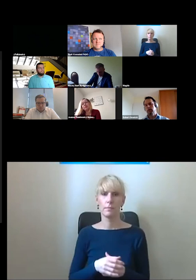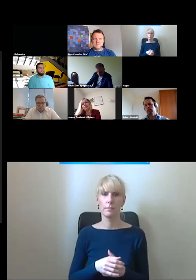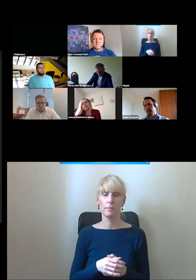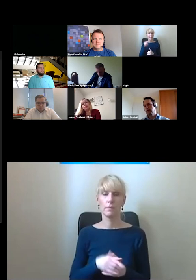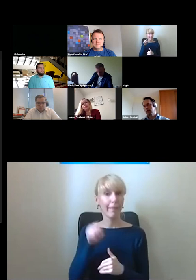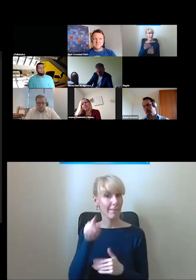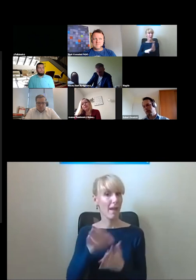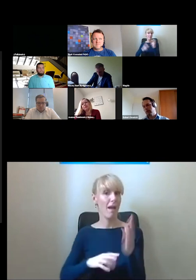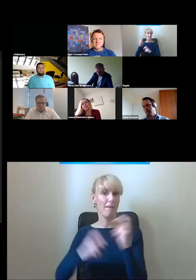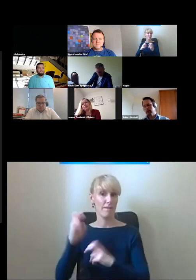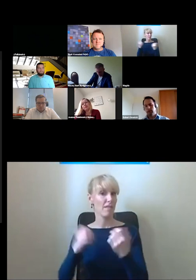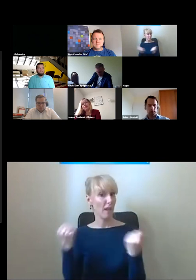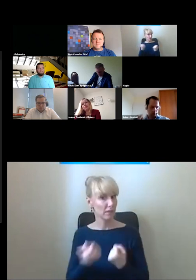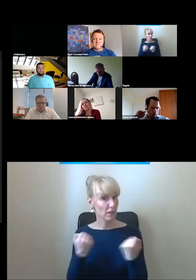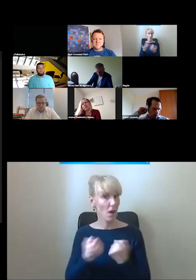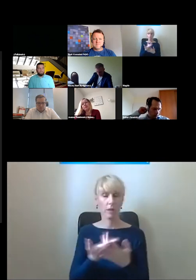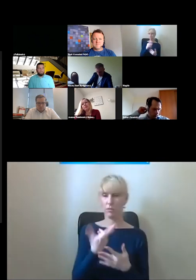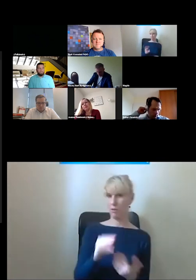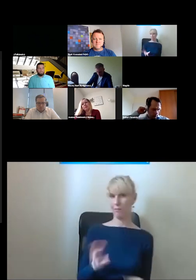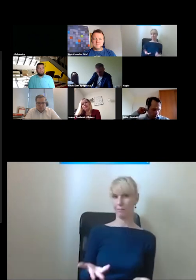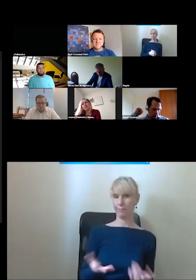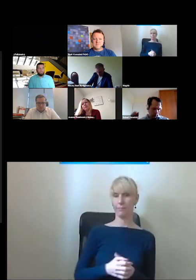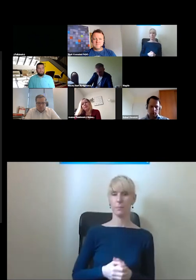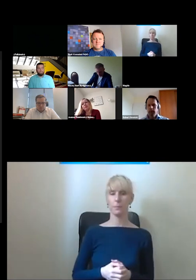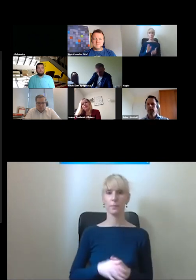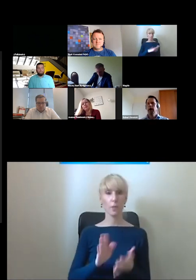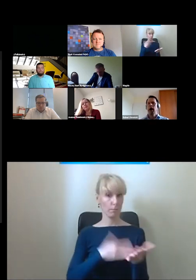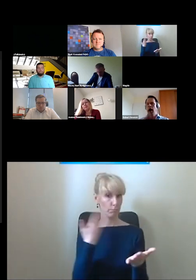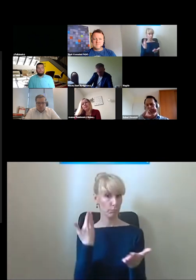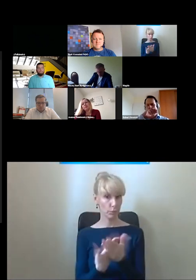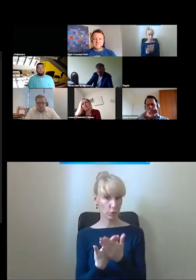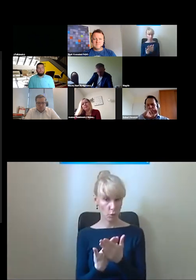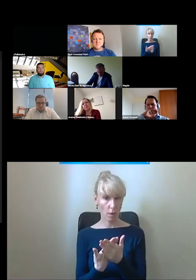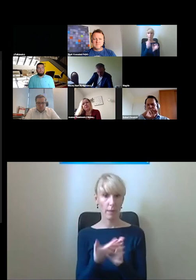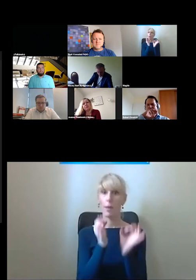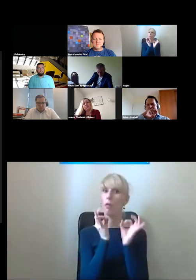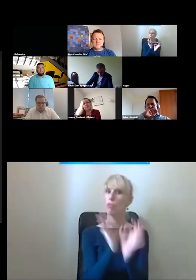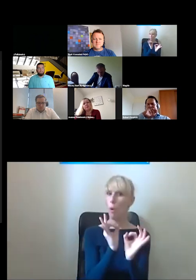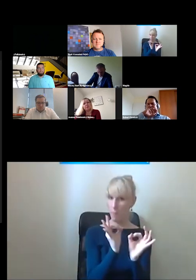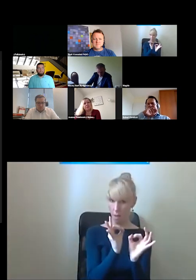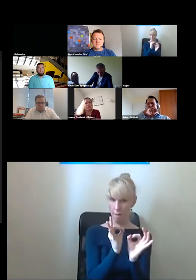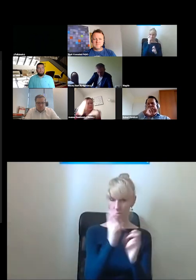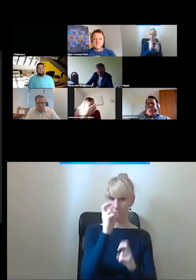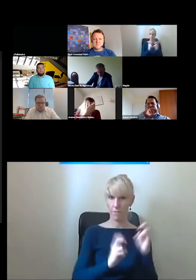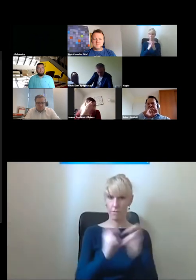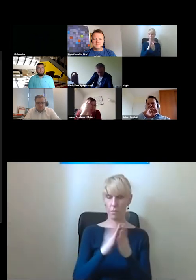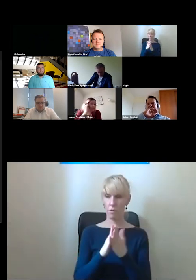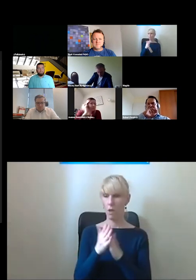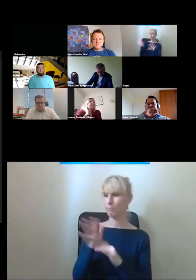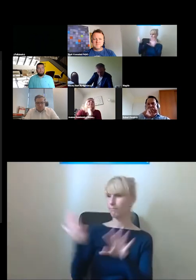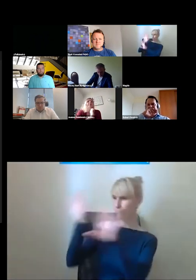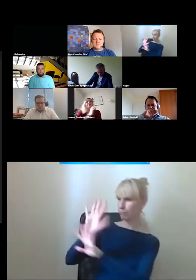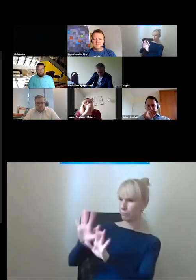konkretna jest działająca czy też nie dobrym przykładem dobrej windy i wyróżniającego się panelu na tle